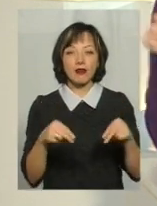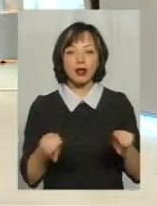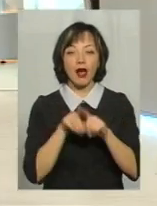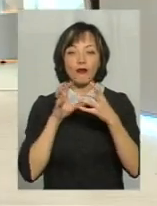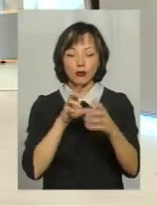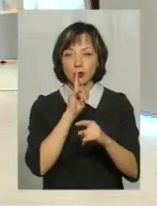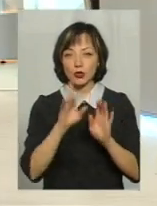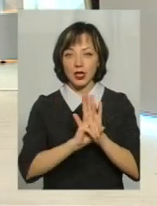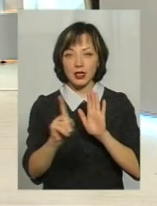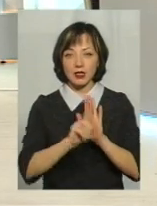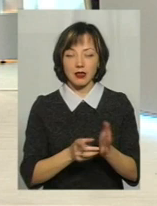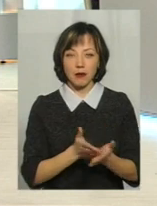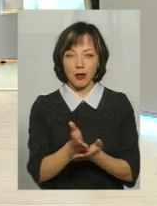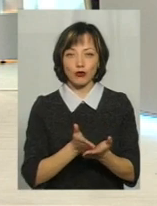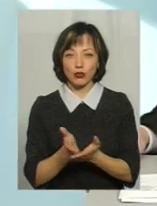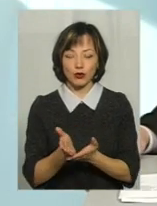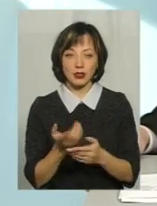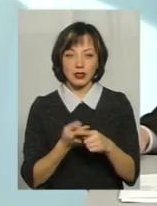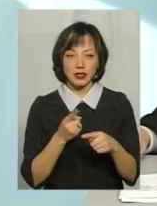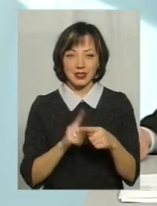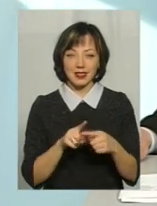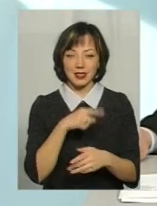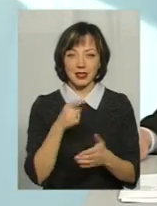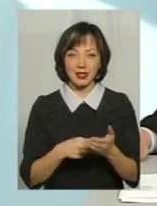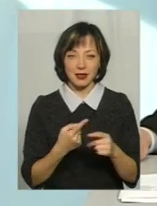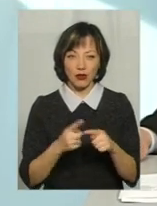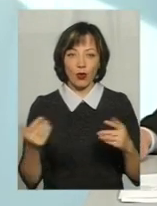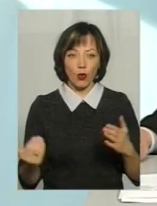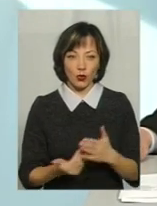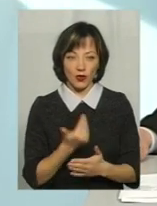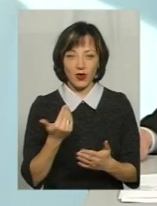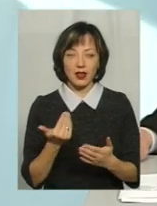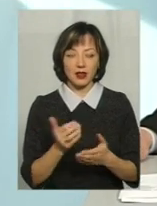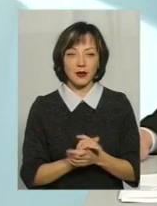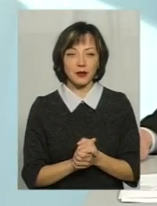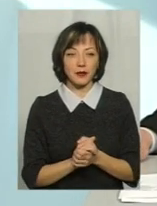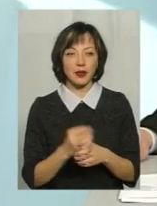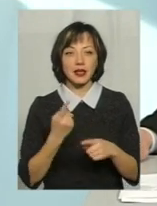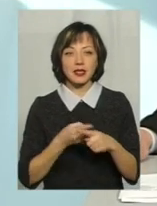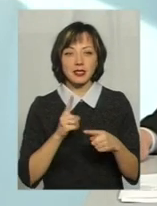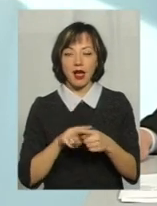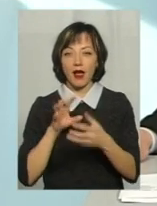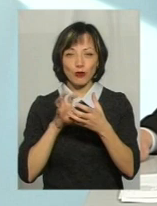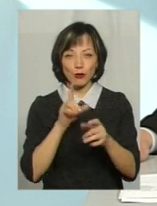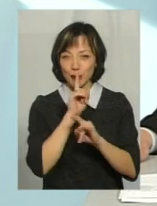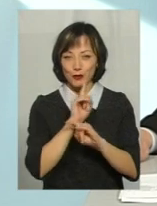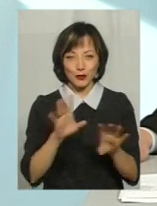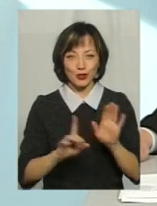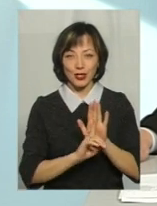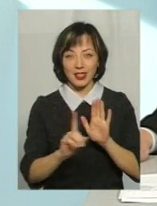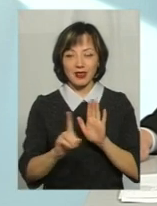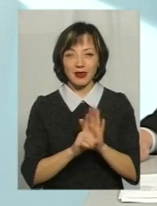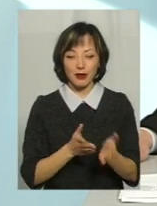автобуси не будуть їздити на маршрутах? Воно вилиш начебто все. Ну, цей автобус точно не буде їздити на